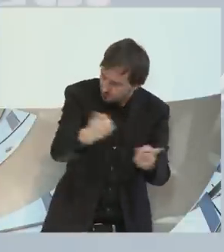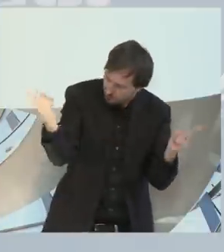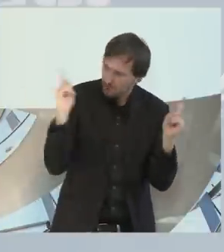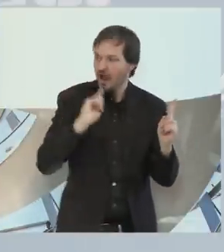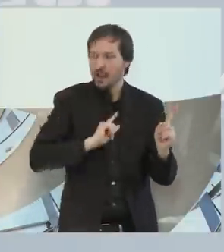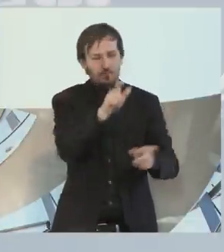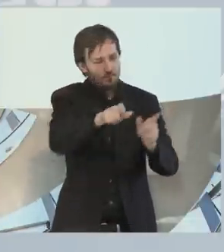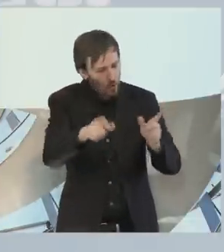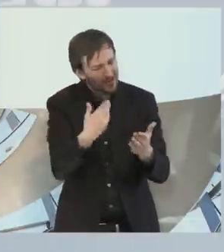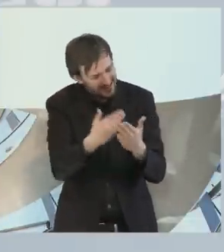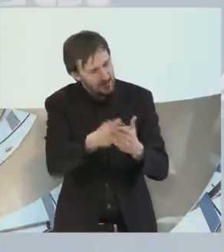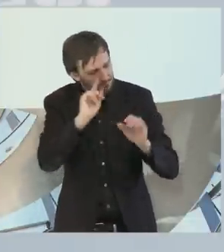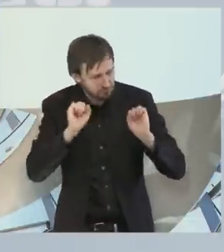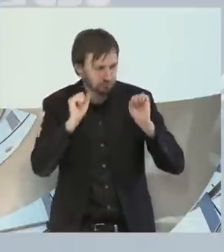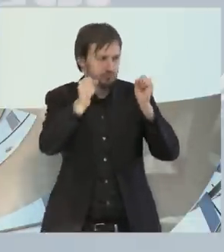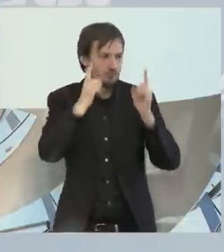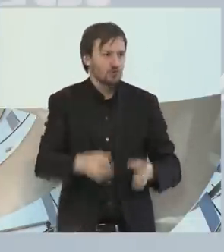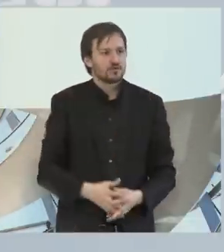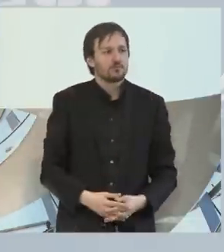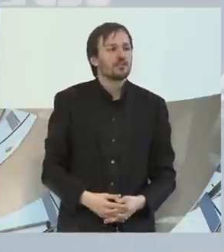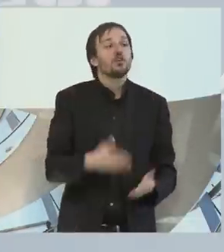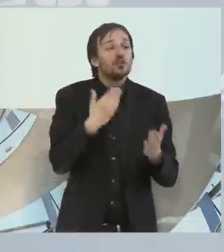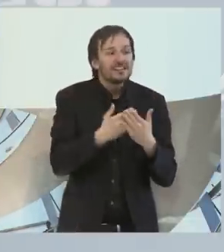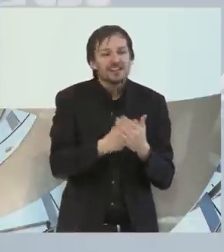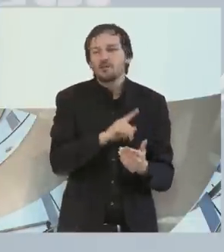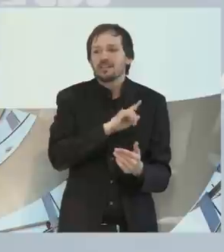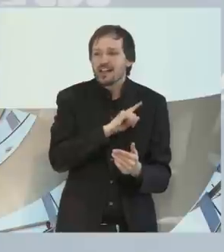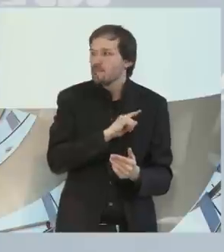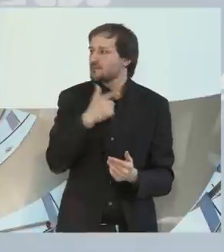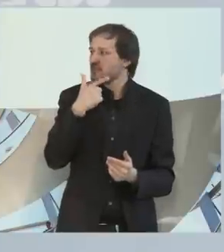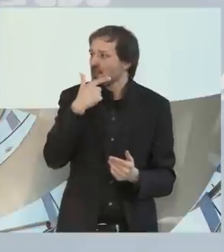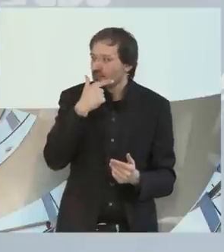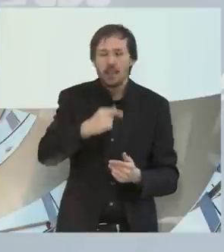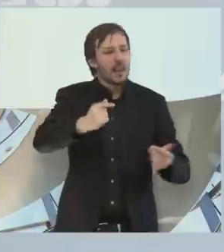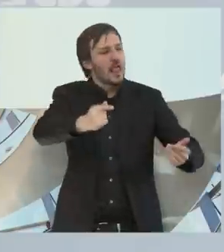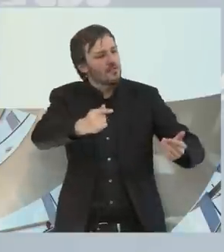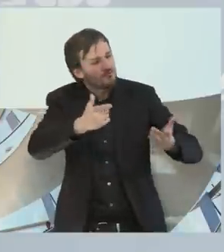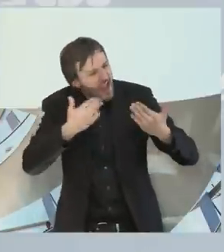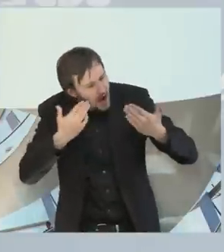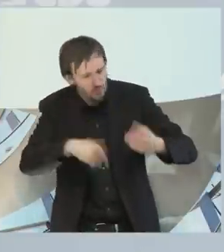gehören. Und auch dafür möchte ich ganz intensiv werben.